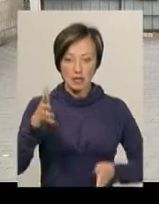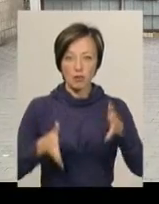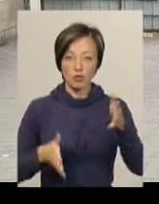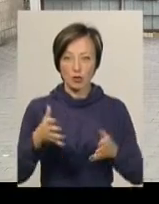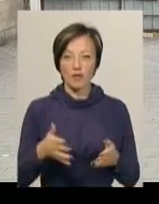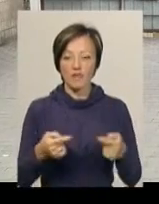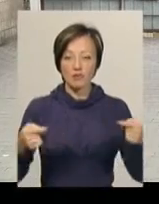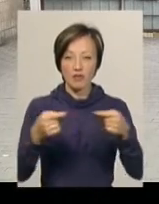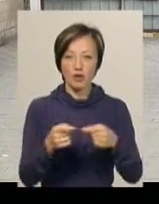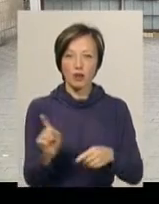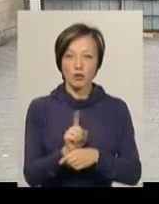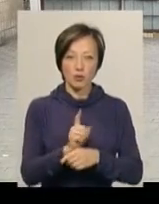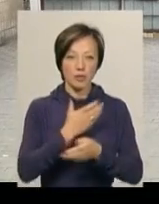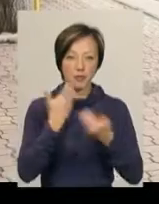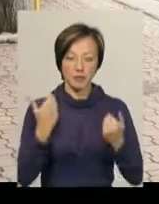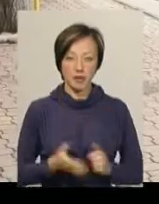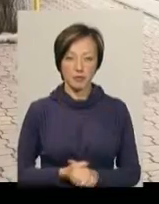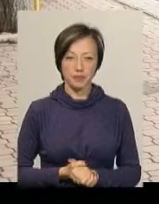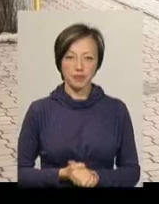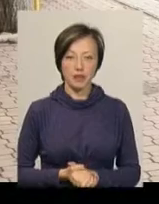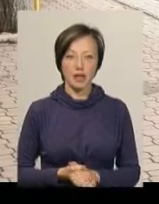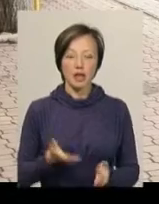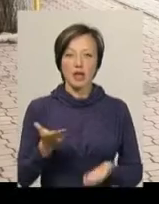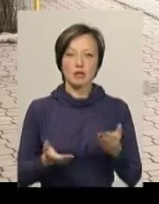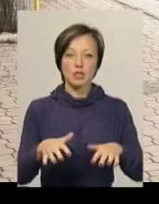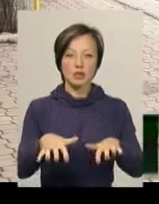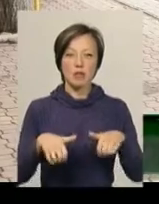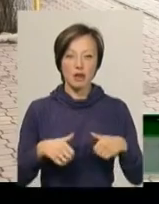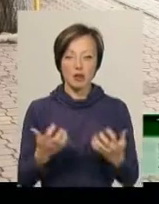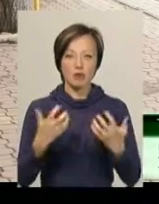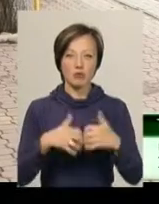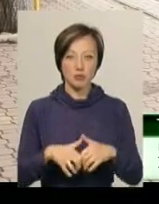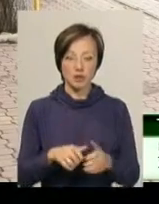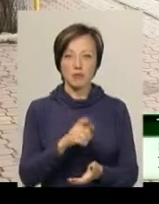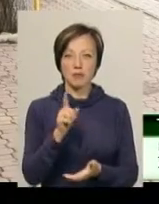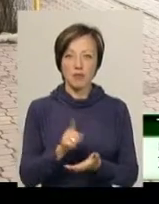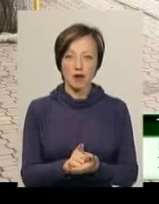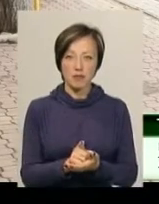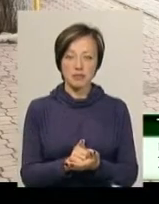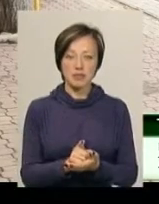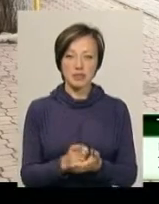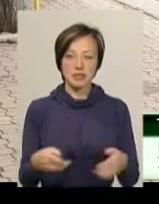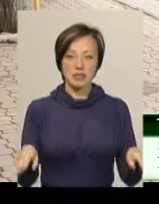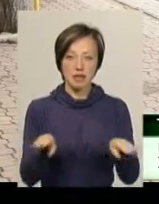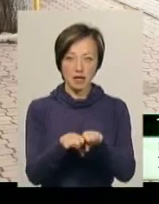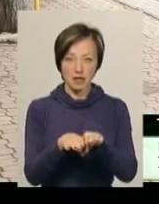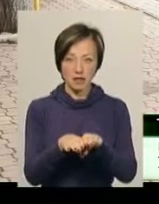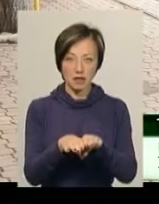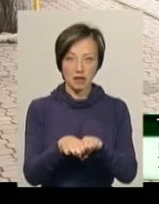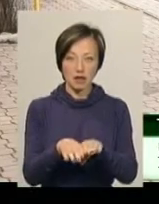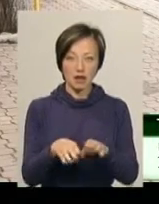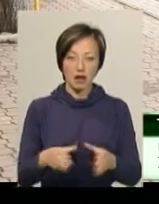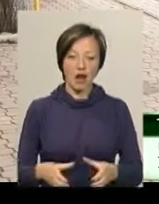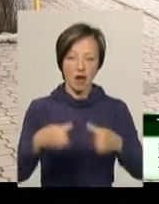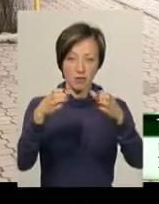відповідала санітарним нормам, немає. Якщо ми їх заберемо, то ми автоматично маємо закрити сміття камери у